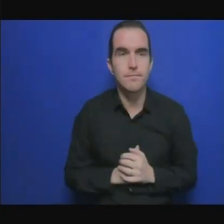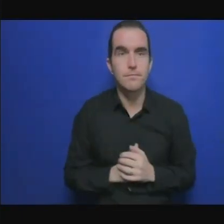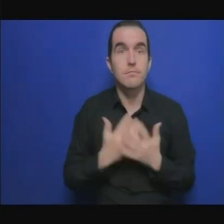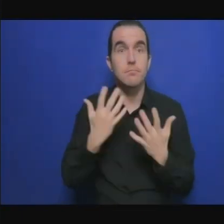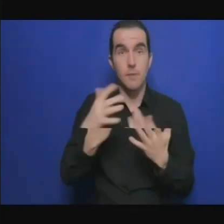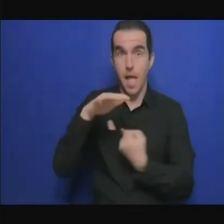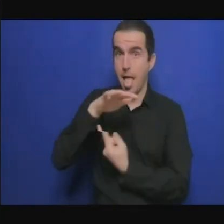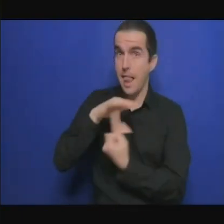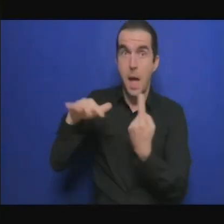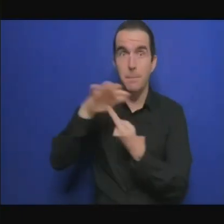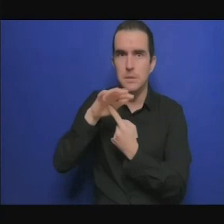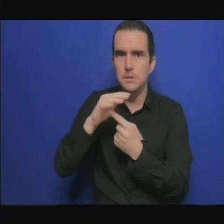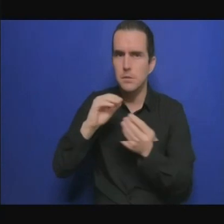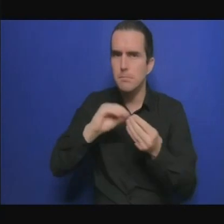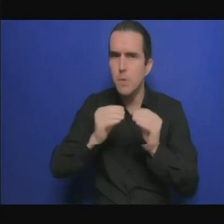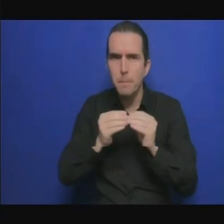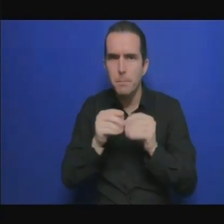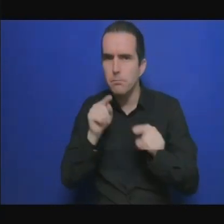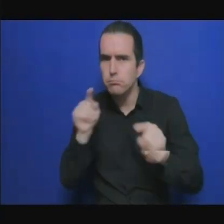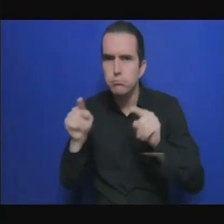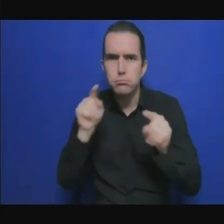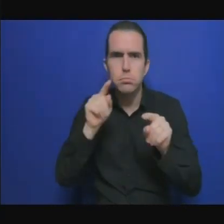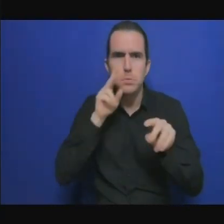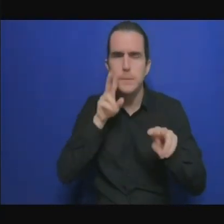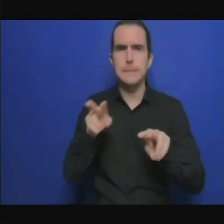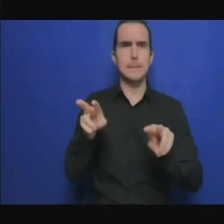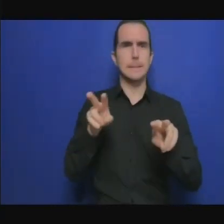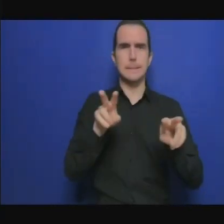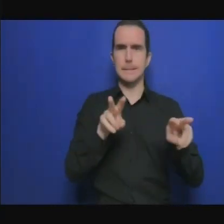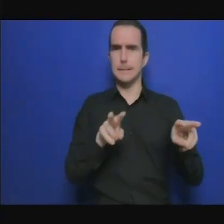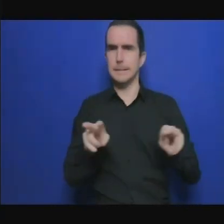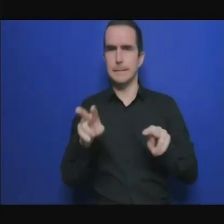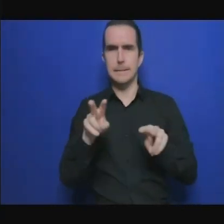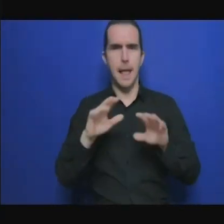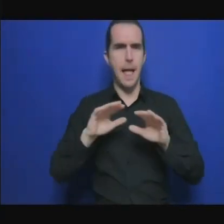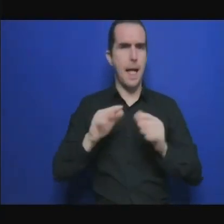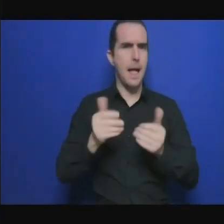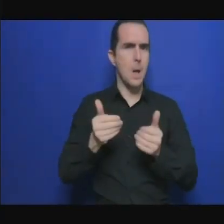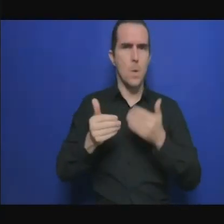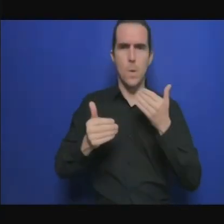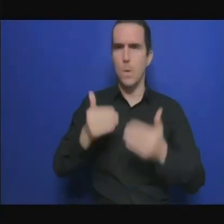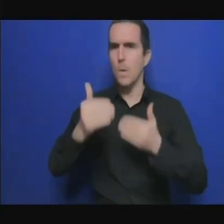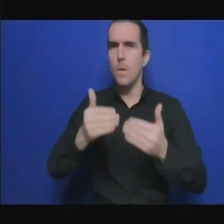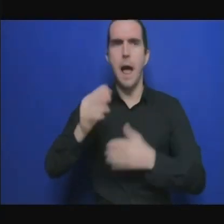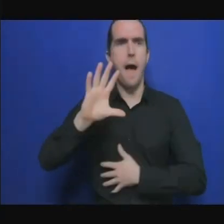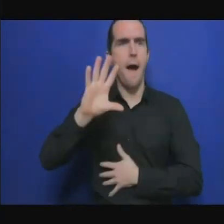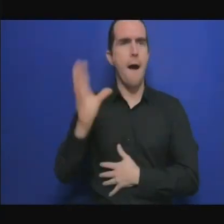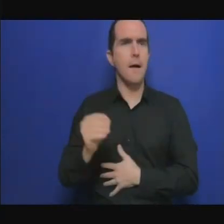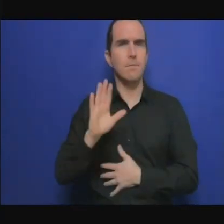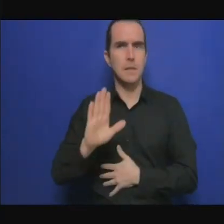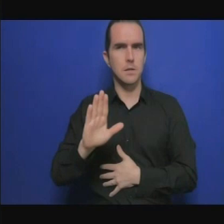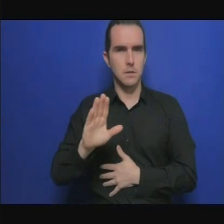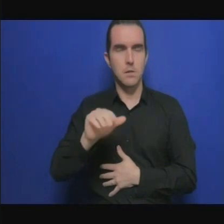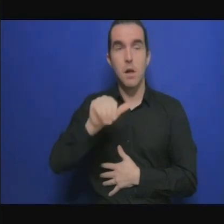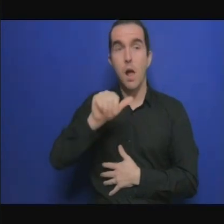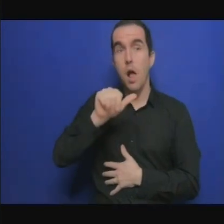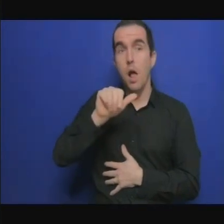aussi pour l'Afrique, Aruna, est-ce que vous pourriez un petit peu nous donner un aperçu ?